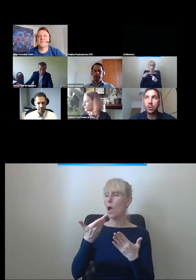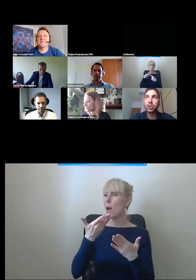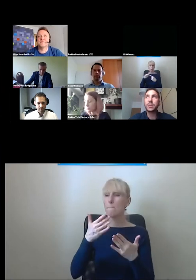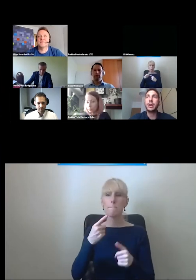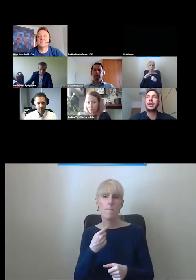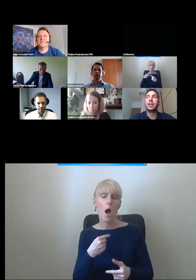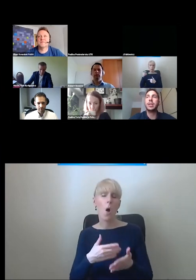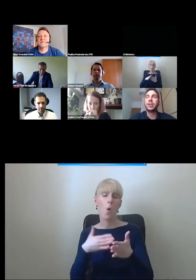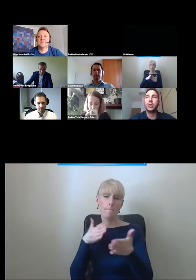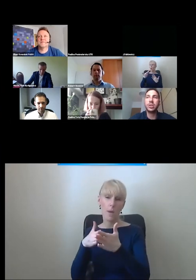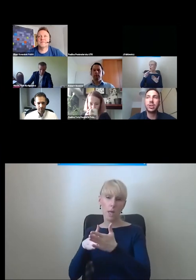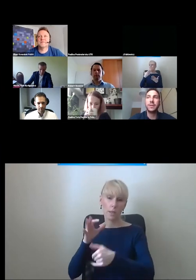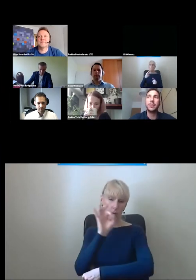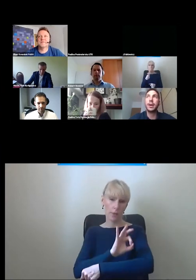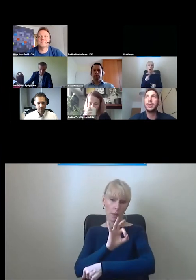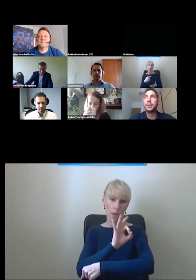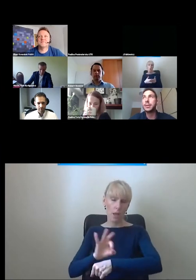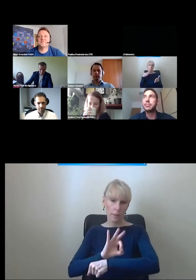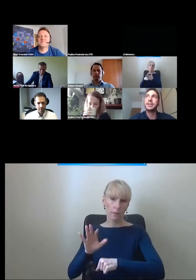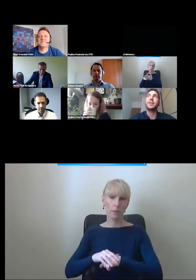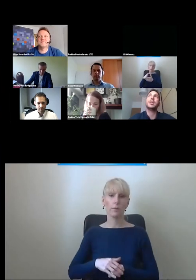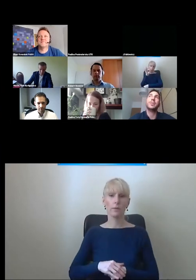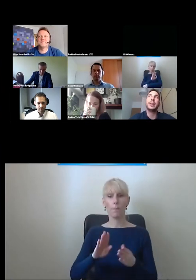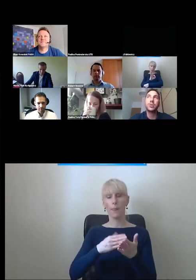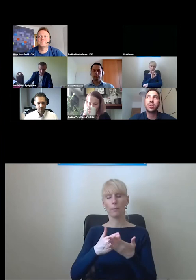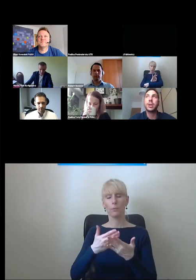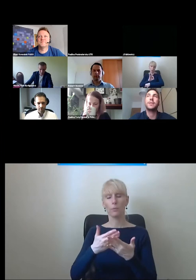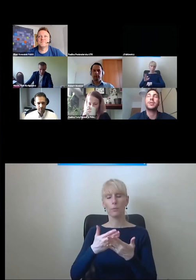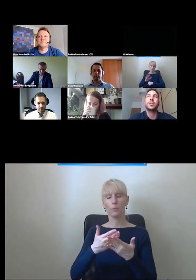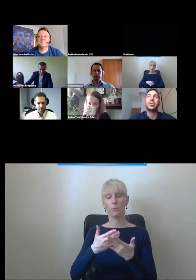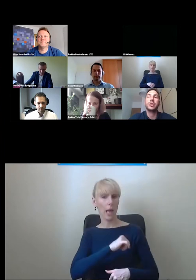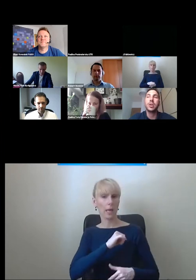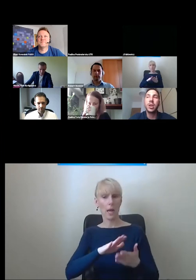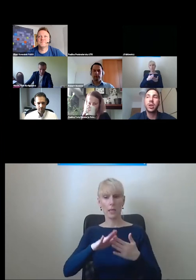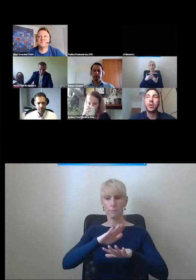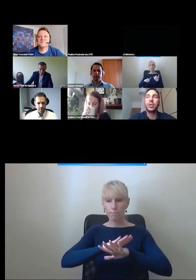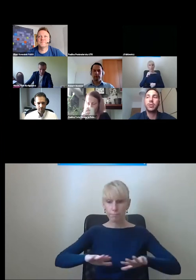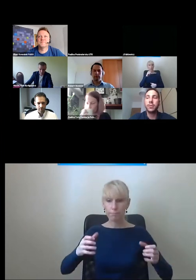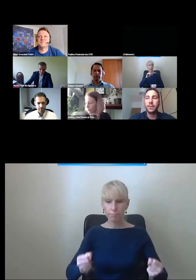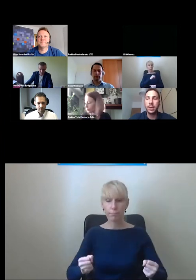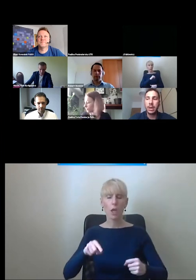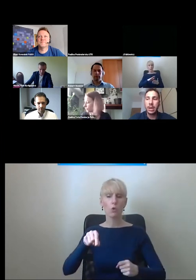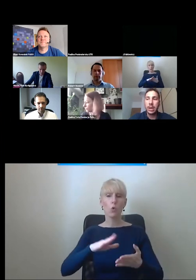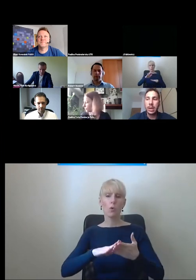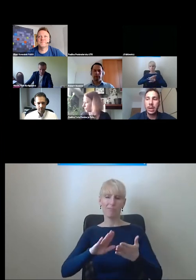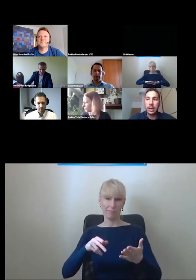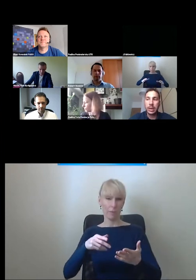niedużych barier architektonicznych w ramach nazwijmy to prac utrzymaniowych dotyczących chodników.